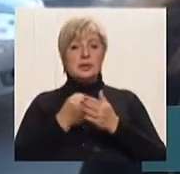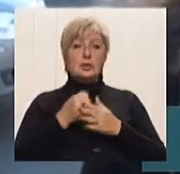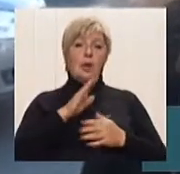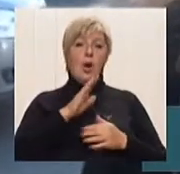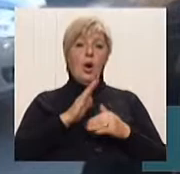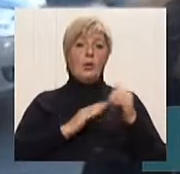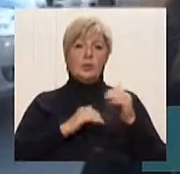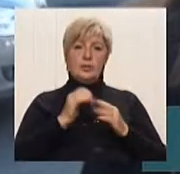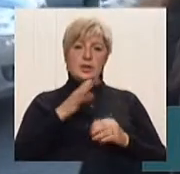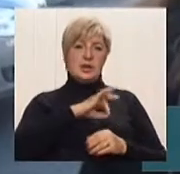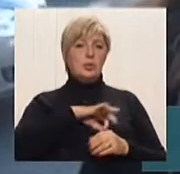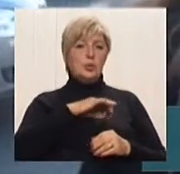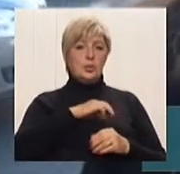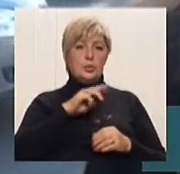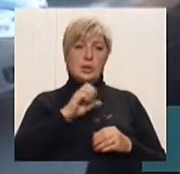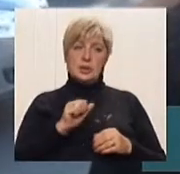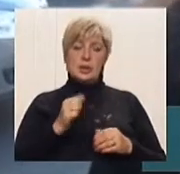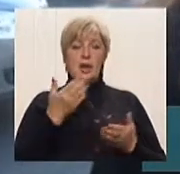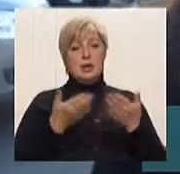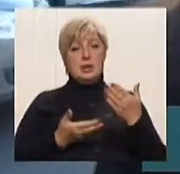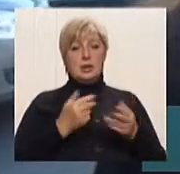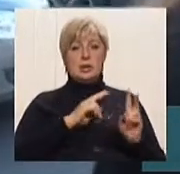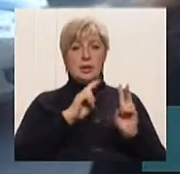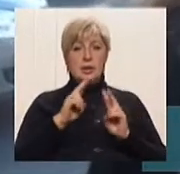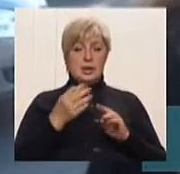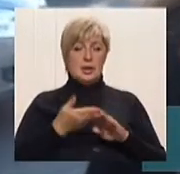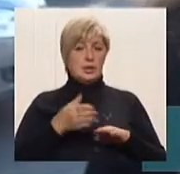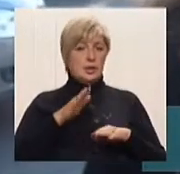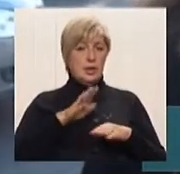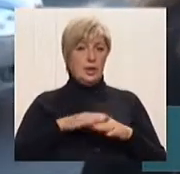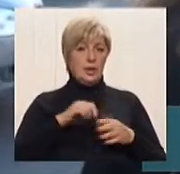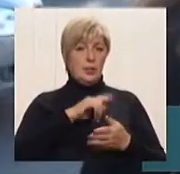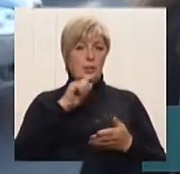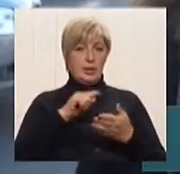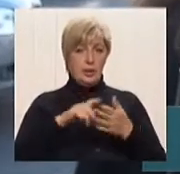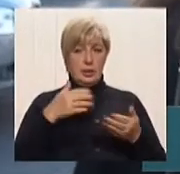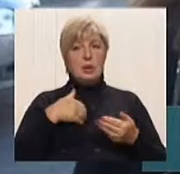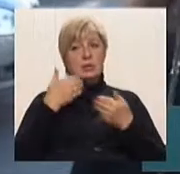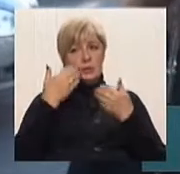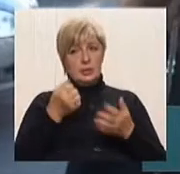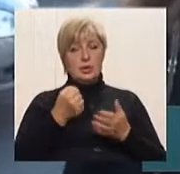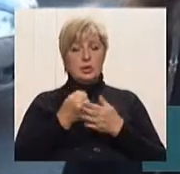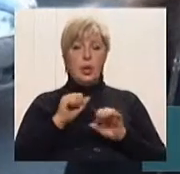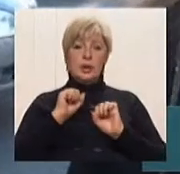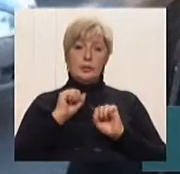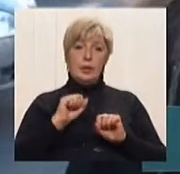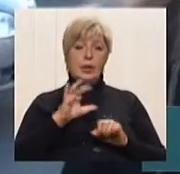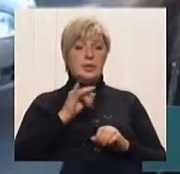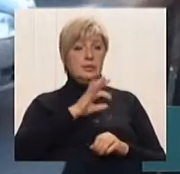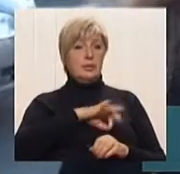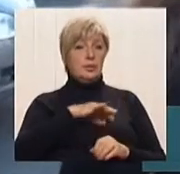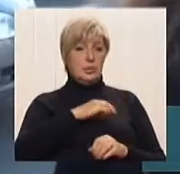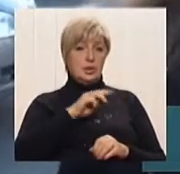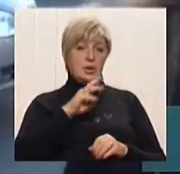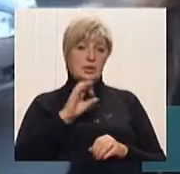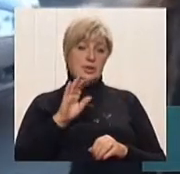юриста? Ну, якщо якісь складні питання, то звертаюся до адвокатів і юристів. А щось таке